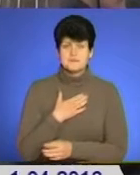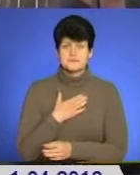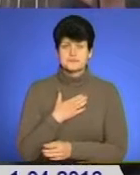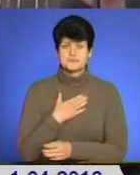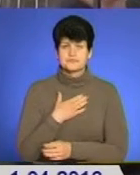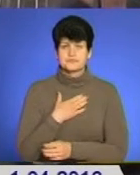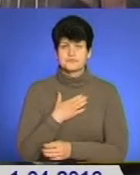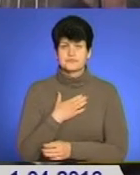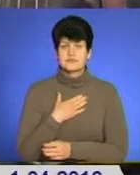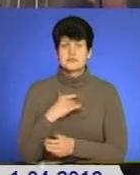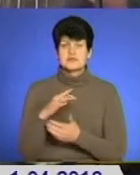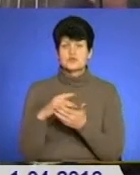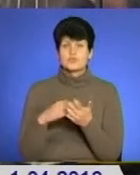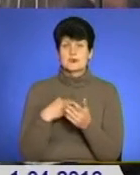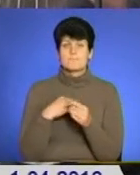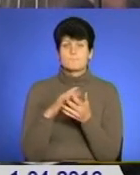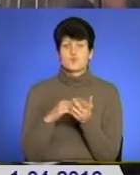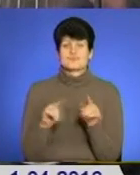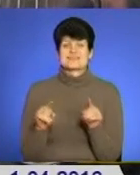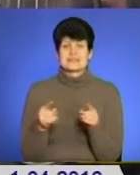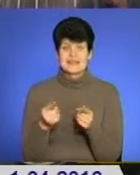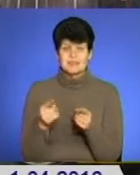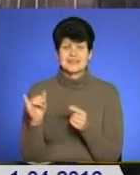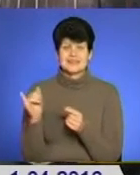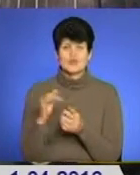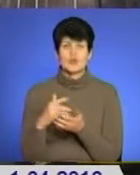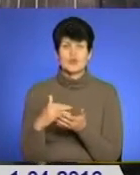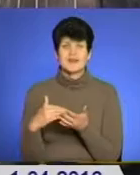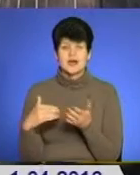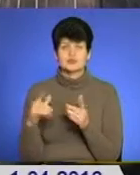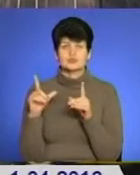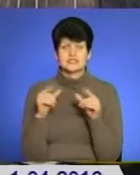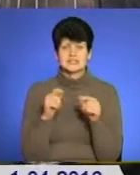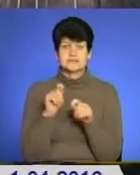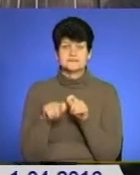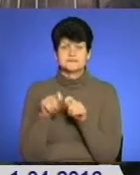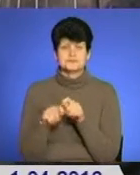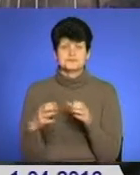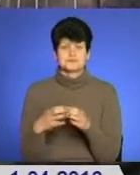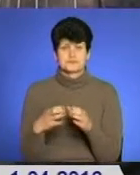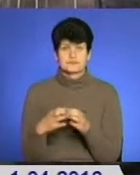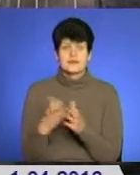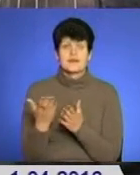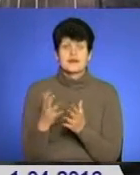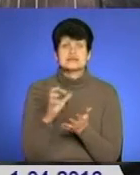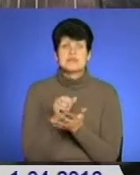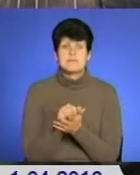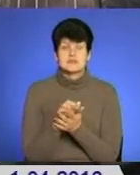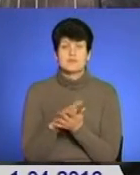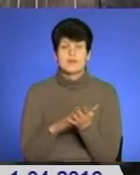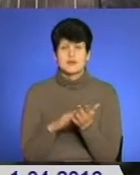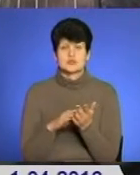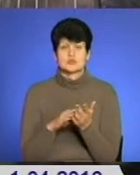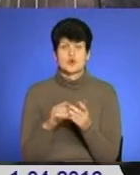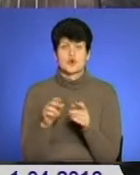Після чого ми продовжували її затримання. І в подальшому виїхала слідчо-оперативна група, яка займається подальшим